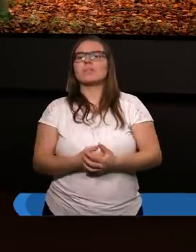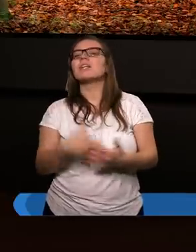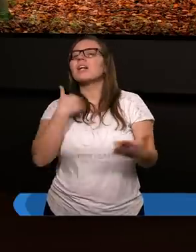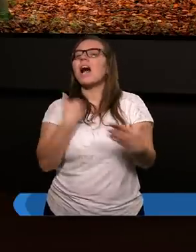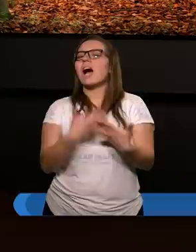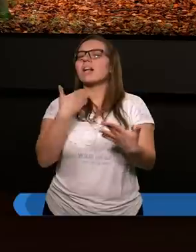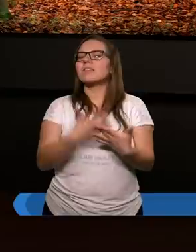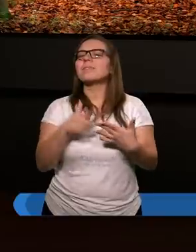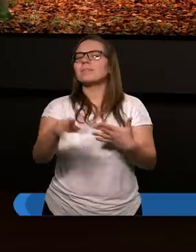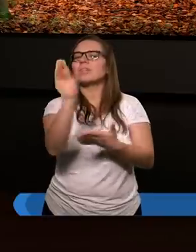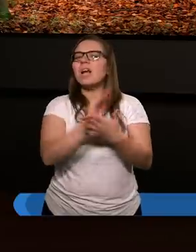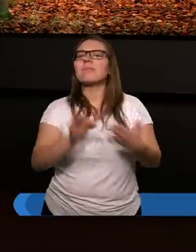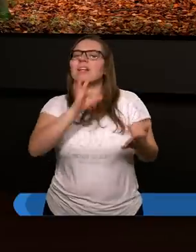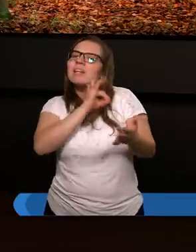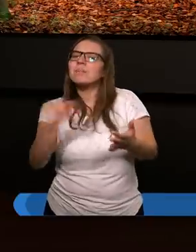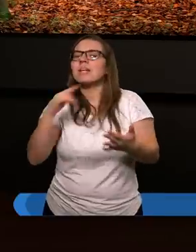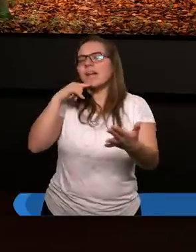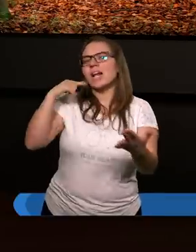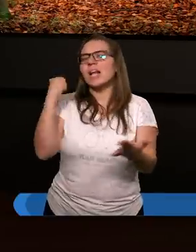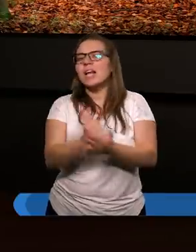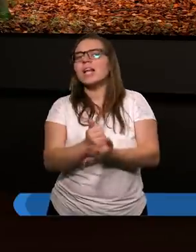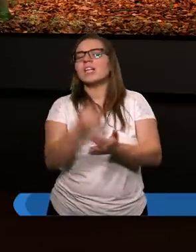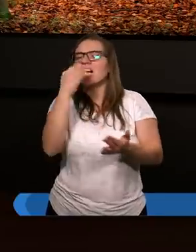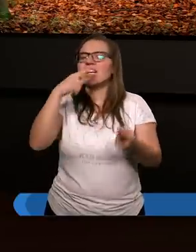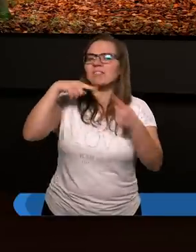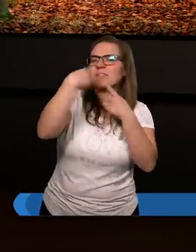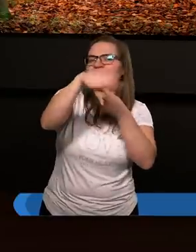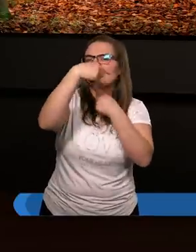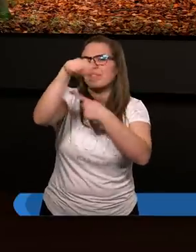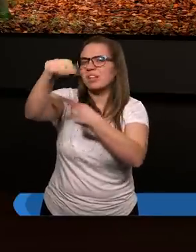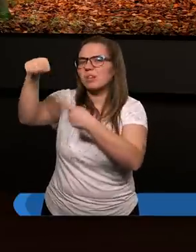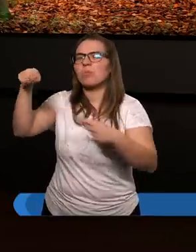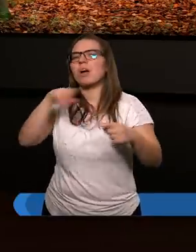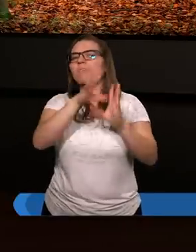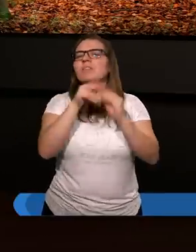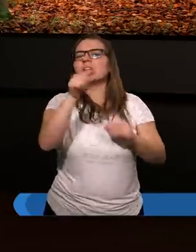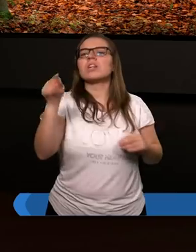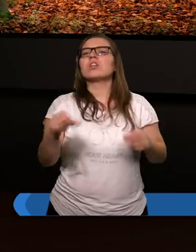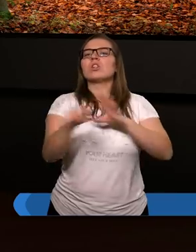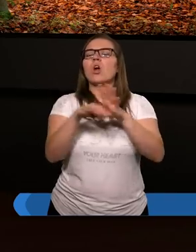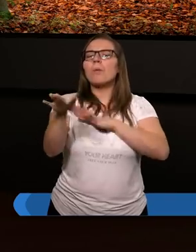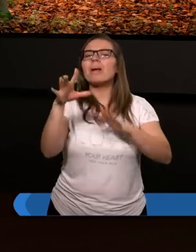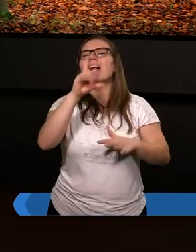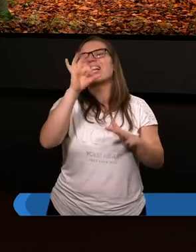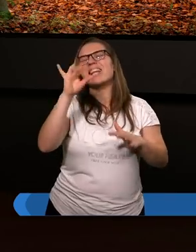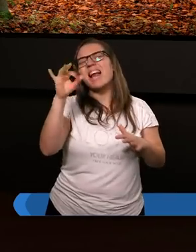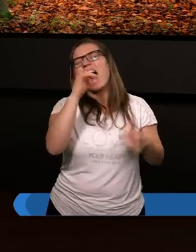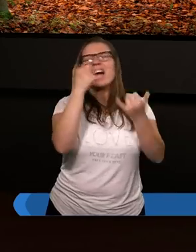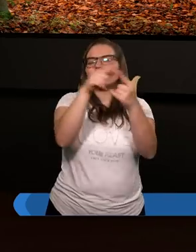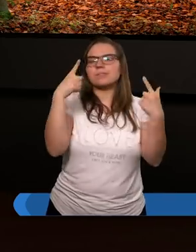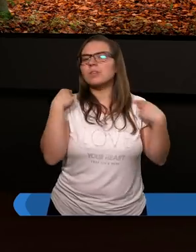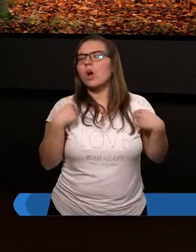Dlaczego napisano specjalne listy i jeszcze wysłano Judę i Sylasa, żeby zanieść te